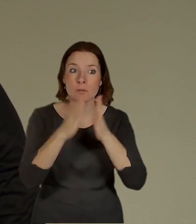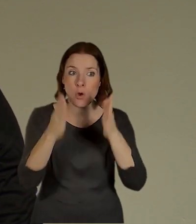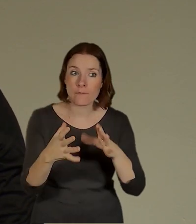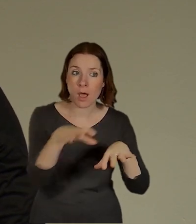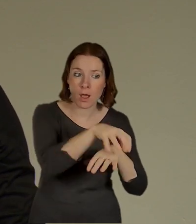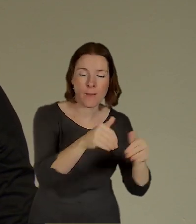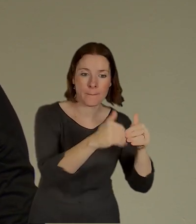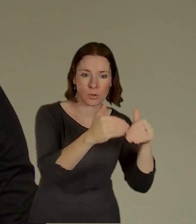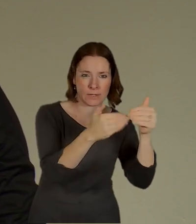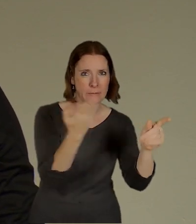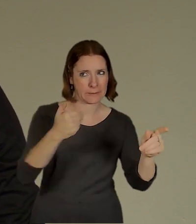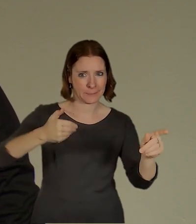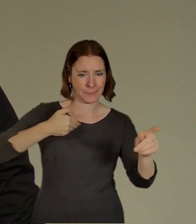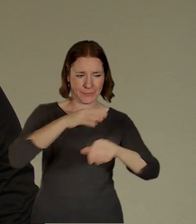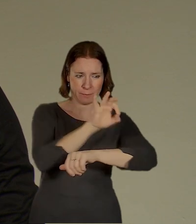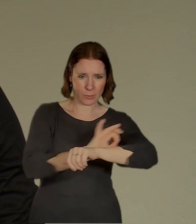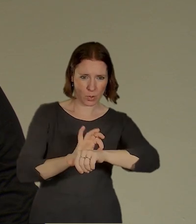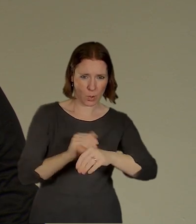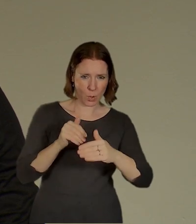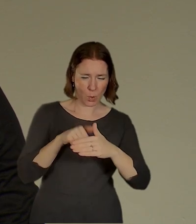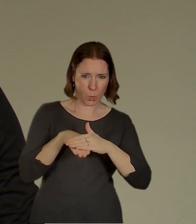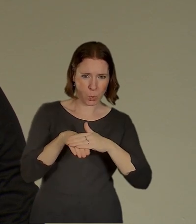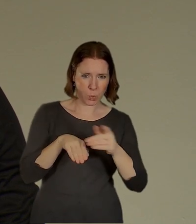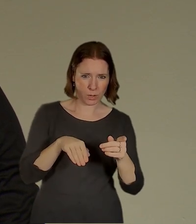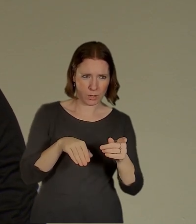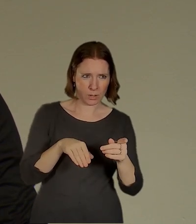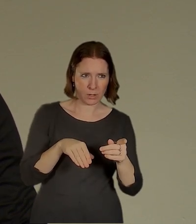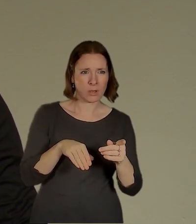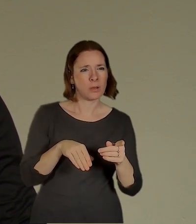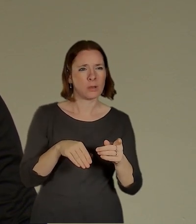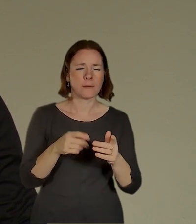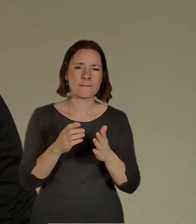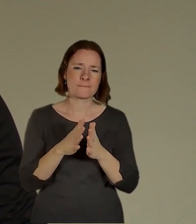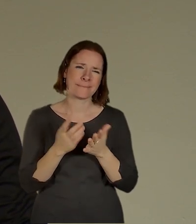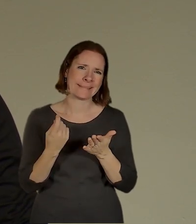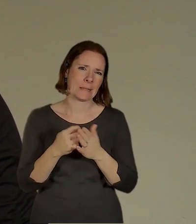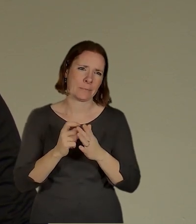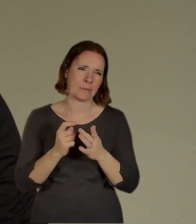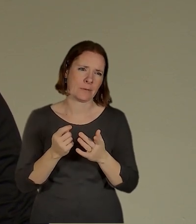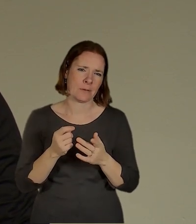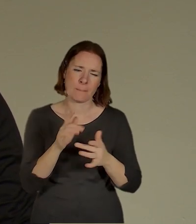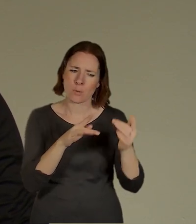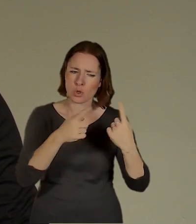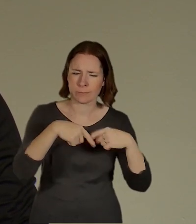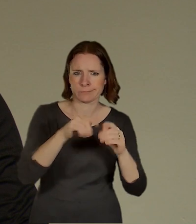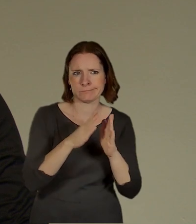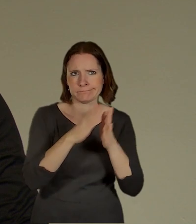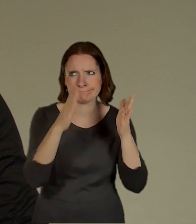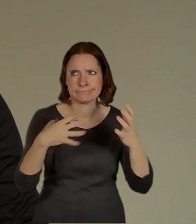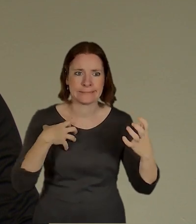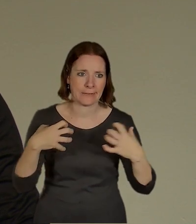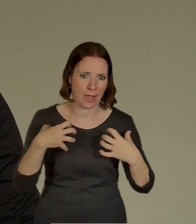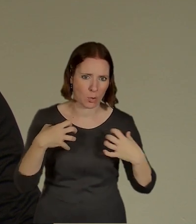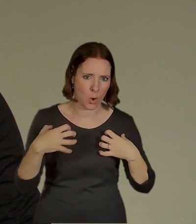Teď myslím, že poslední projekt byl nějaký multifunkční divadelní prostor. Myslím, že Hřebejk toho